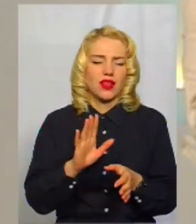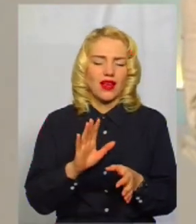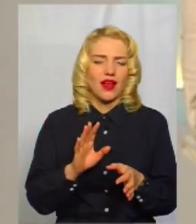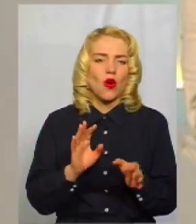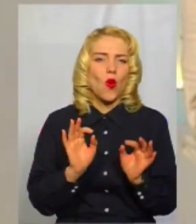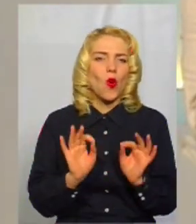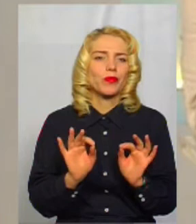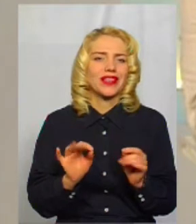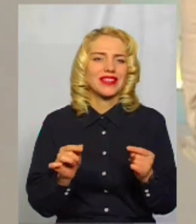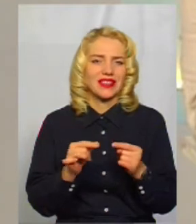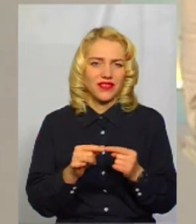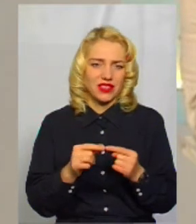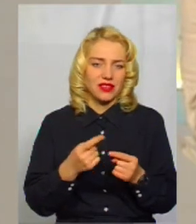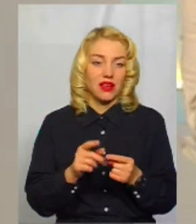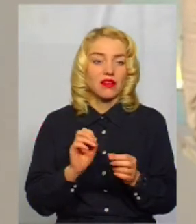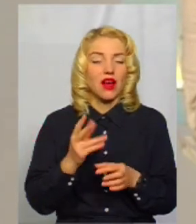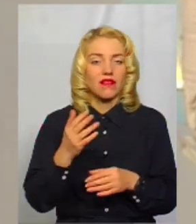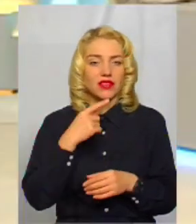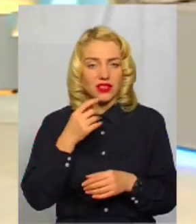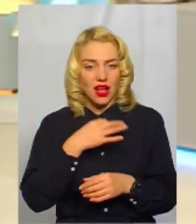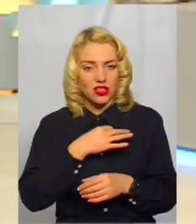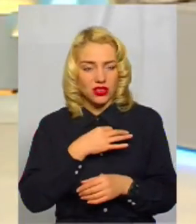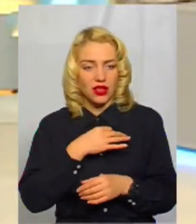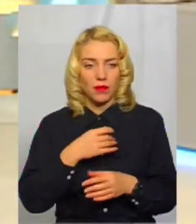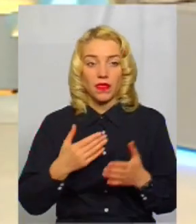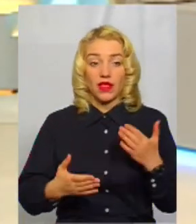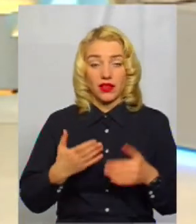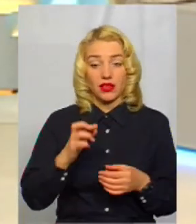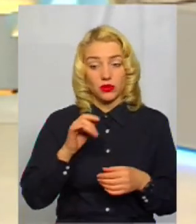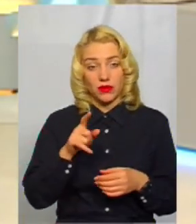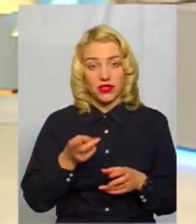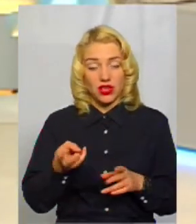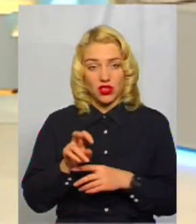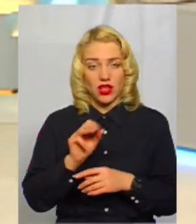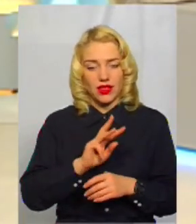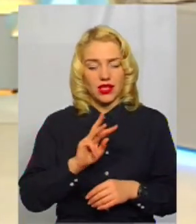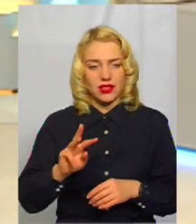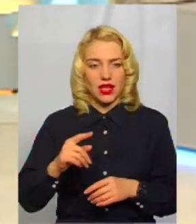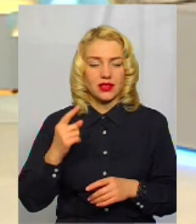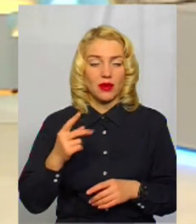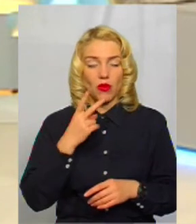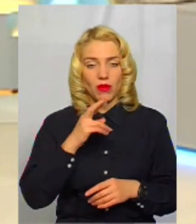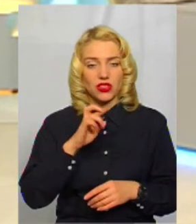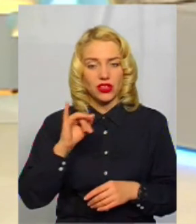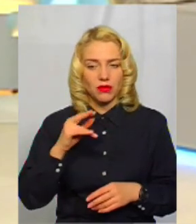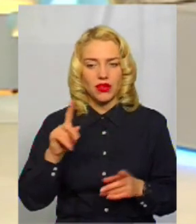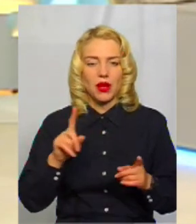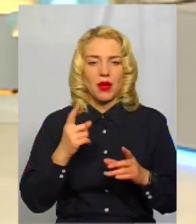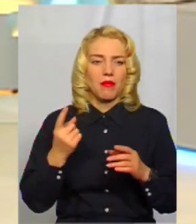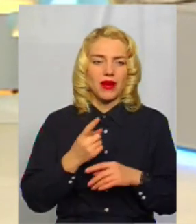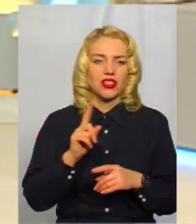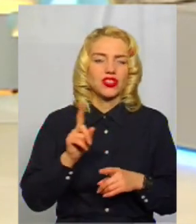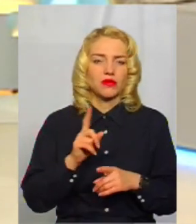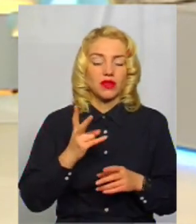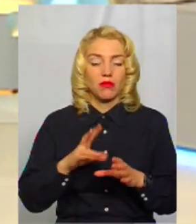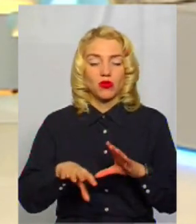'єктивність серед вибору переможців. як ви? Ні, якщо би ви зайшли самі на сайт, ви побачили, вперше, ніж обрати якийсь проєкт, необхідно